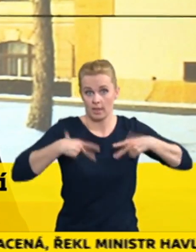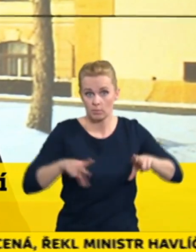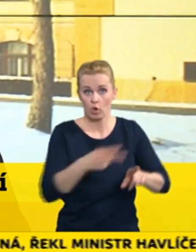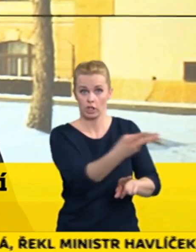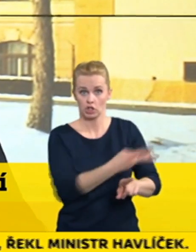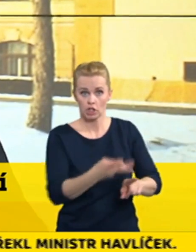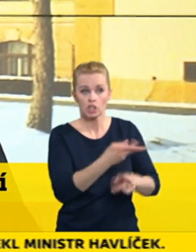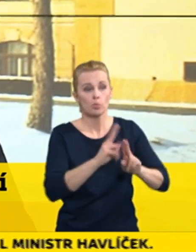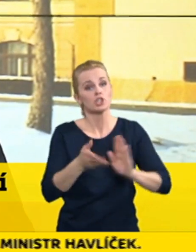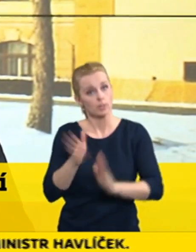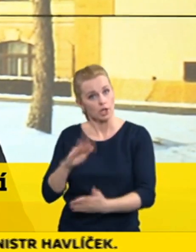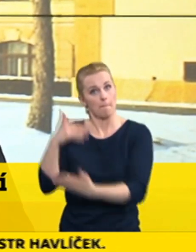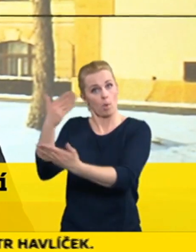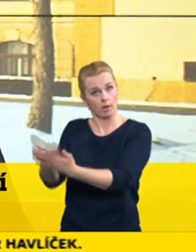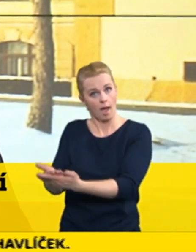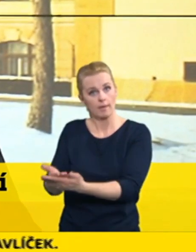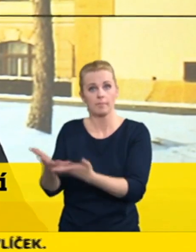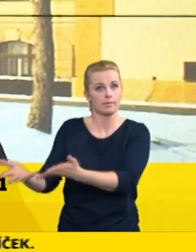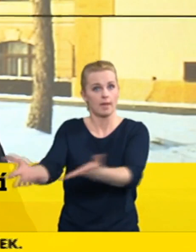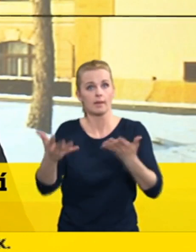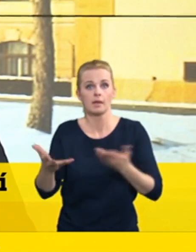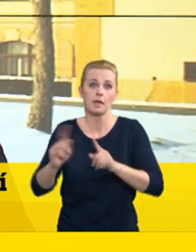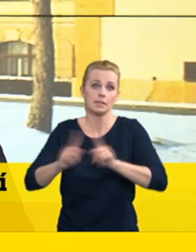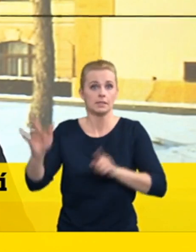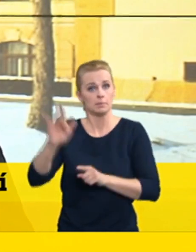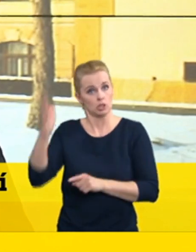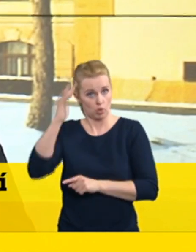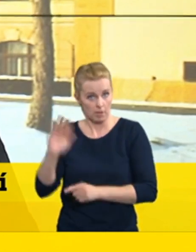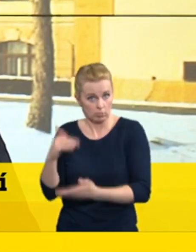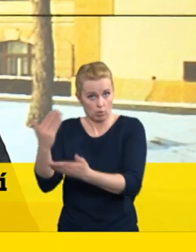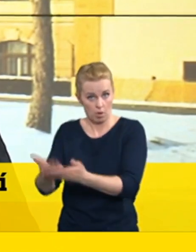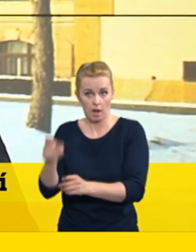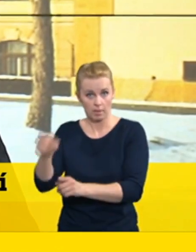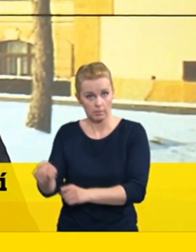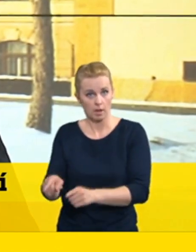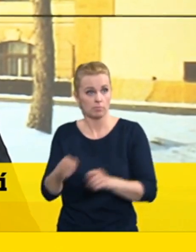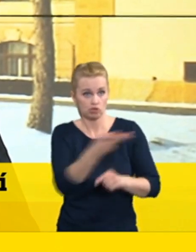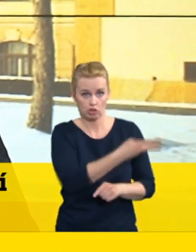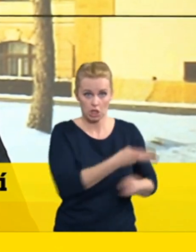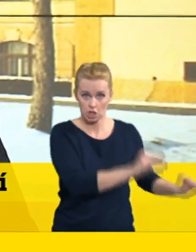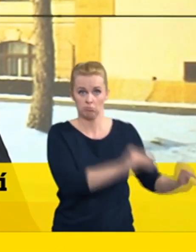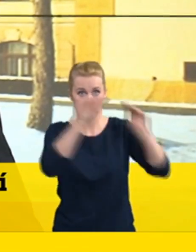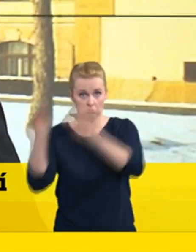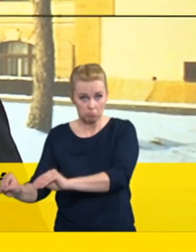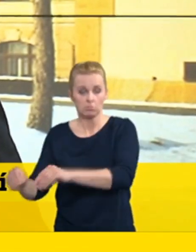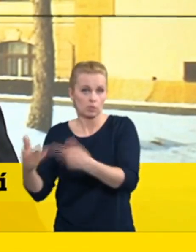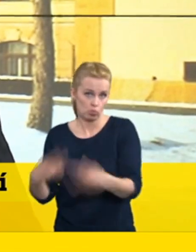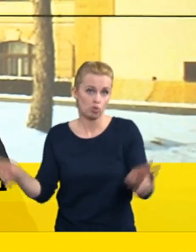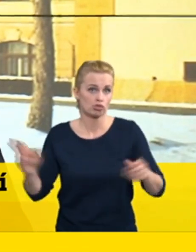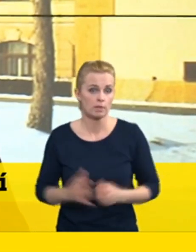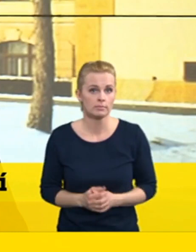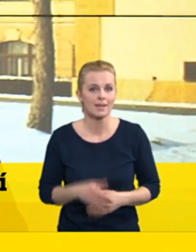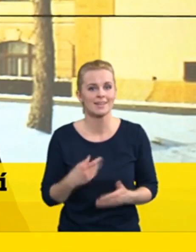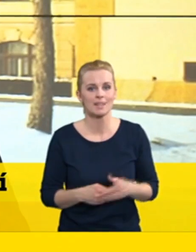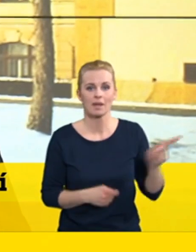nájem a pro nájemouci lokalitu více někdekoliv a tam odejít a tam se v klidu věnovat svoji práci. Takže kolega Havlíček